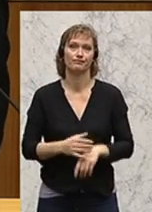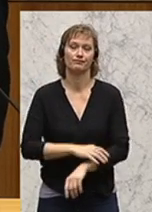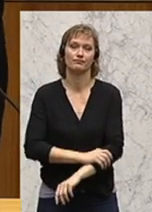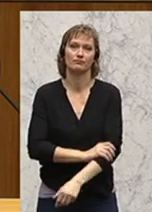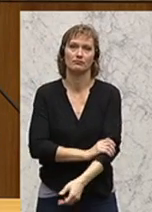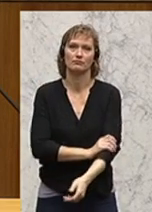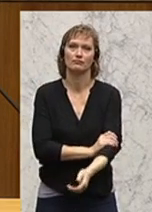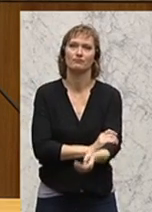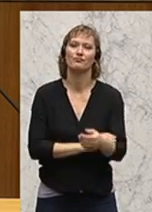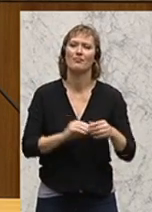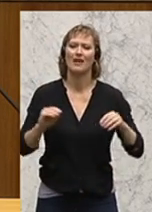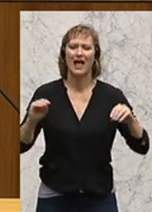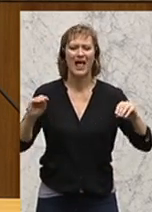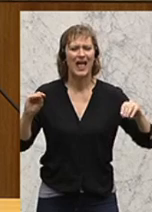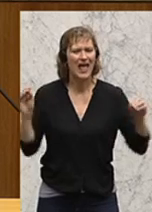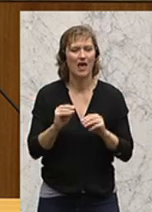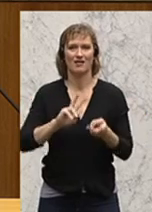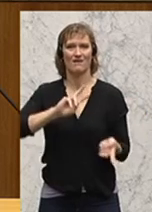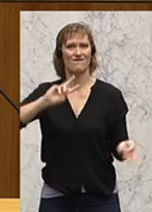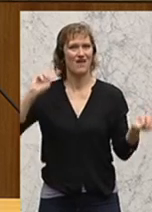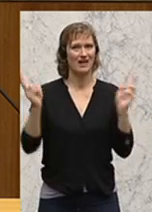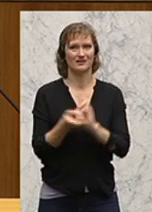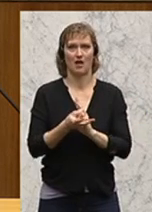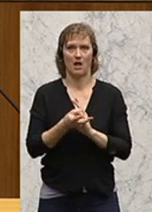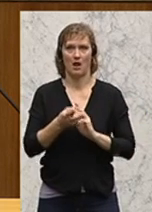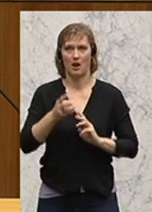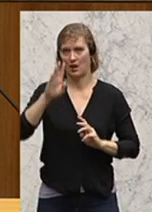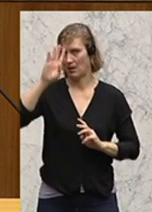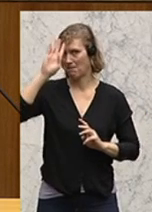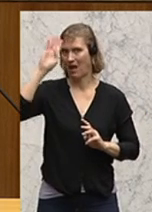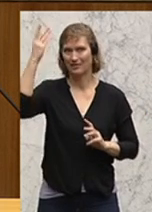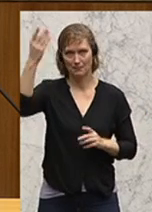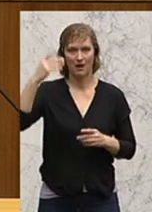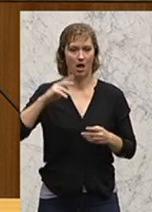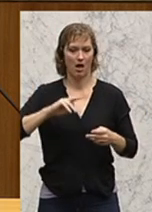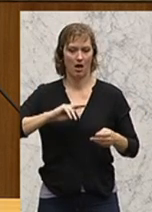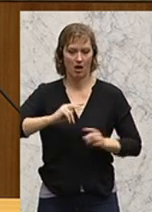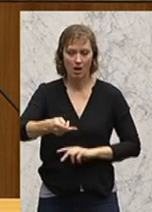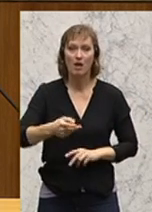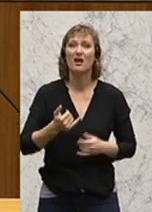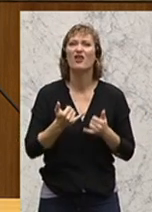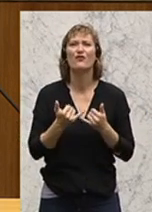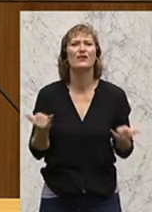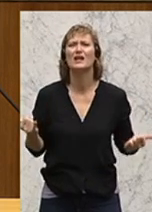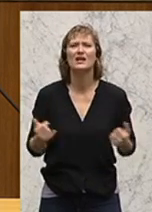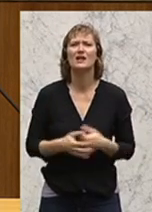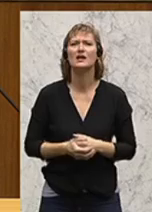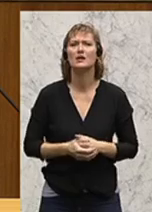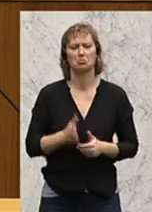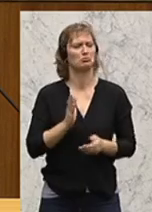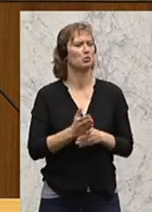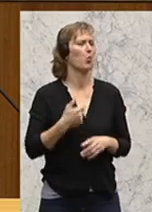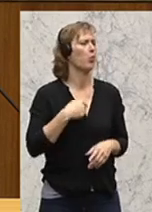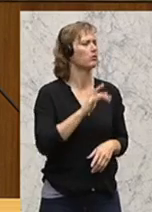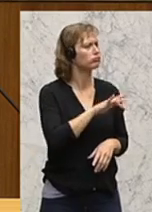Der echte Paradigmenwechsel, meine sehr geehrten Damen und Herren, war, dass es uns gelungen ist, und ich mir eh